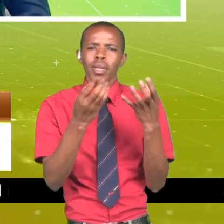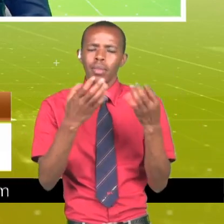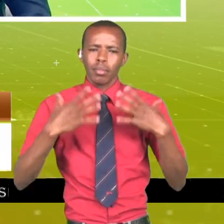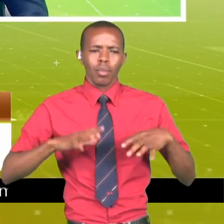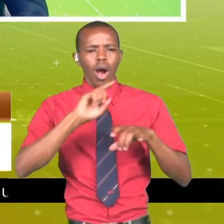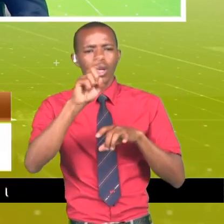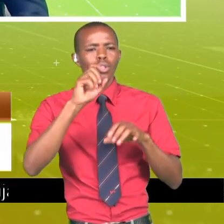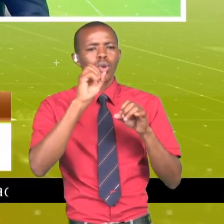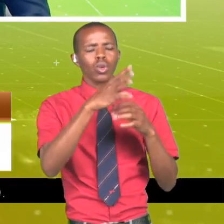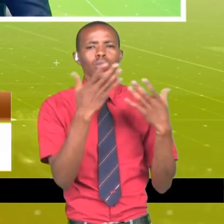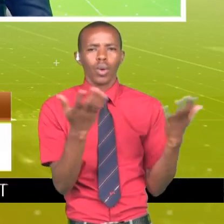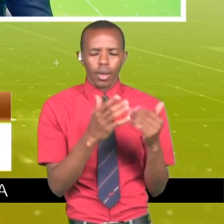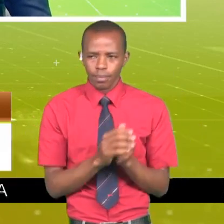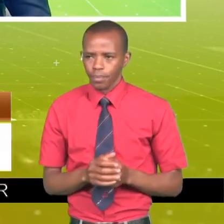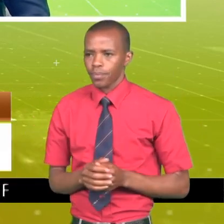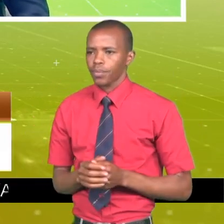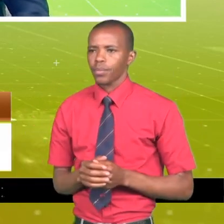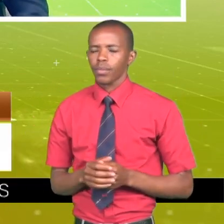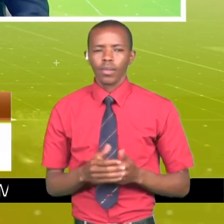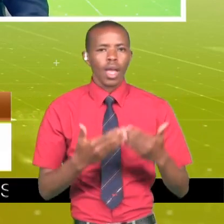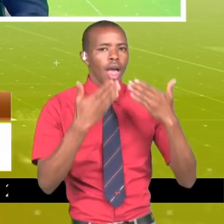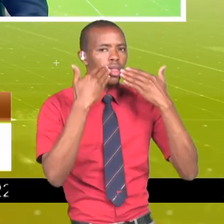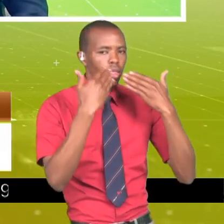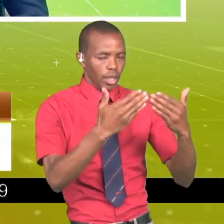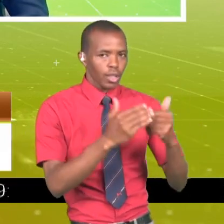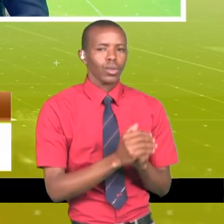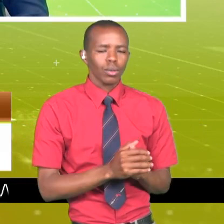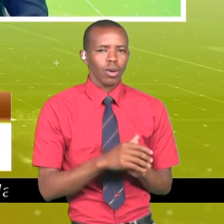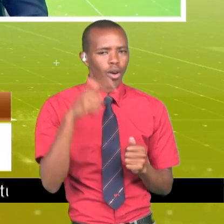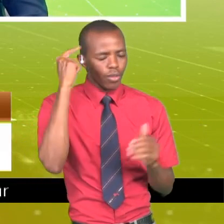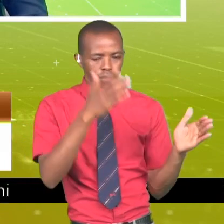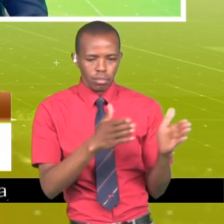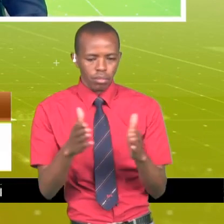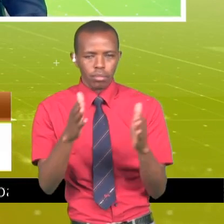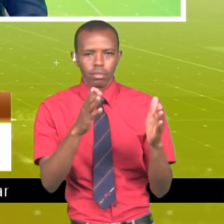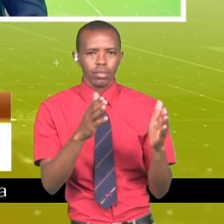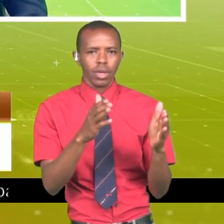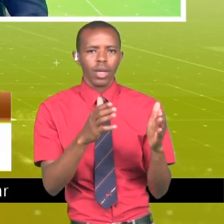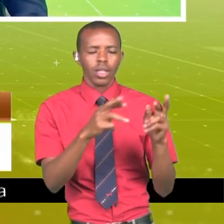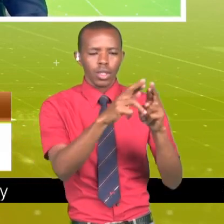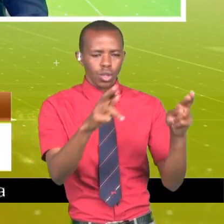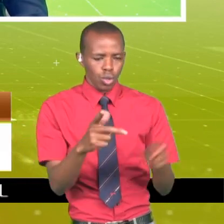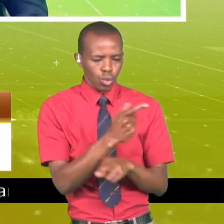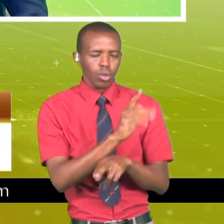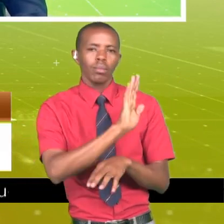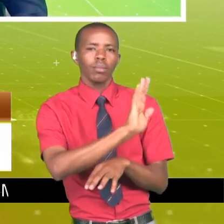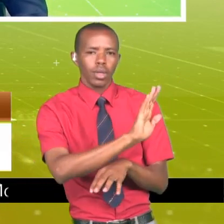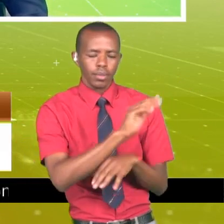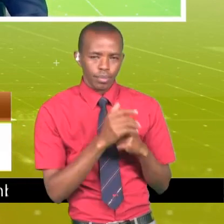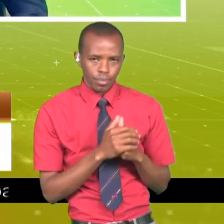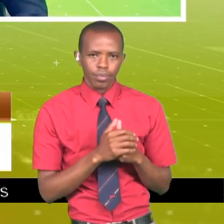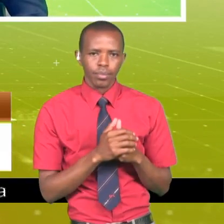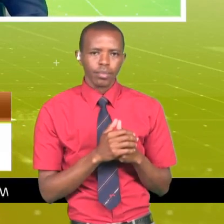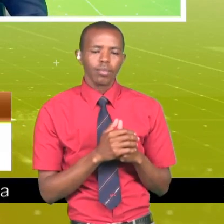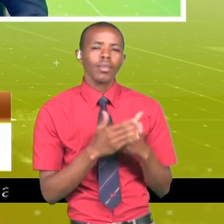wapi. Santi sana. Na shukuru kwa kunipa nafasi hii. Katika studio zenu. Na